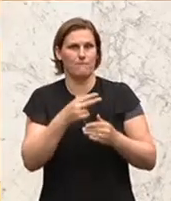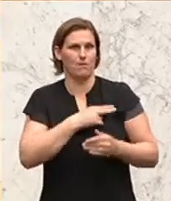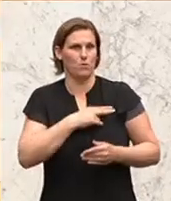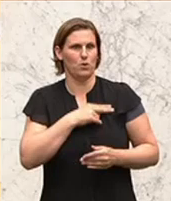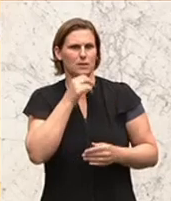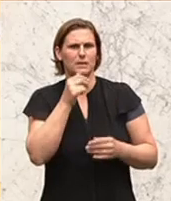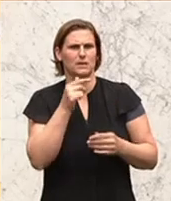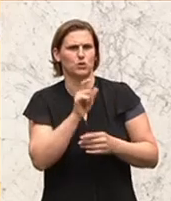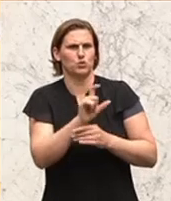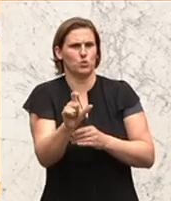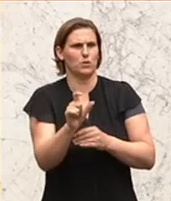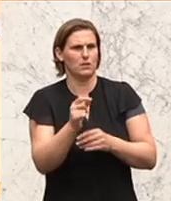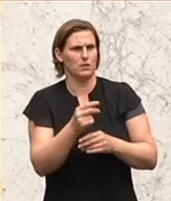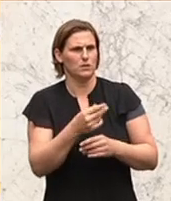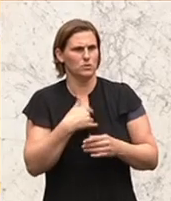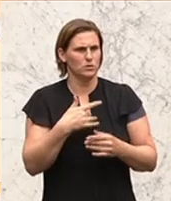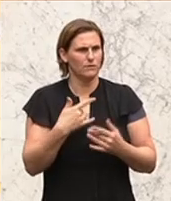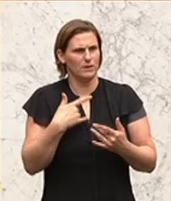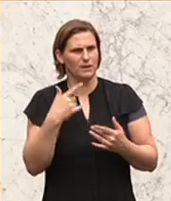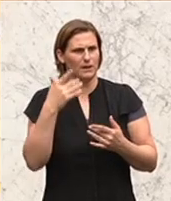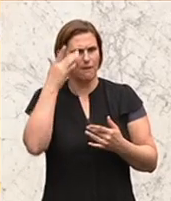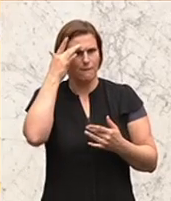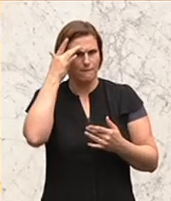die Reichen, sondern da geht es um Ihr Feindbild Eigentum.